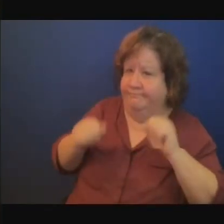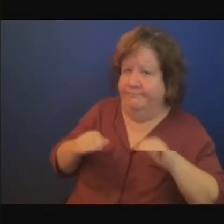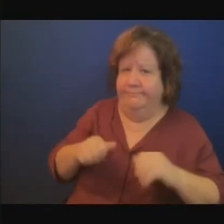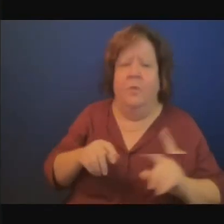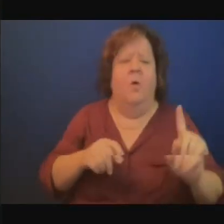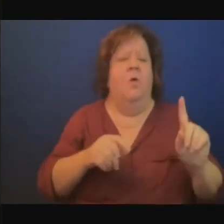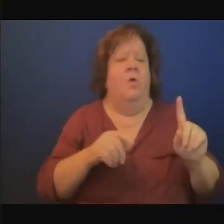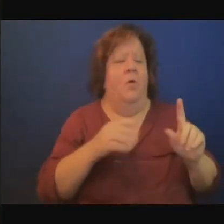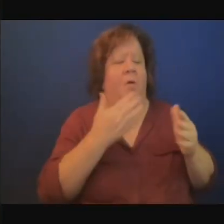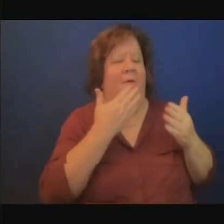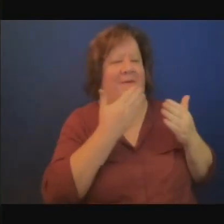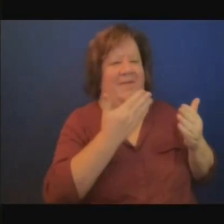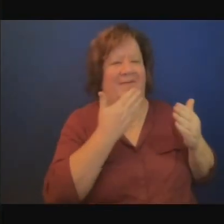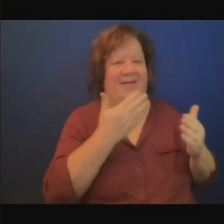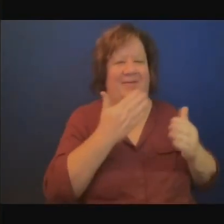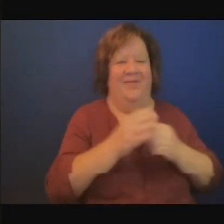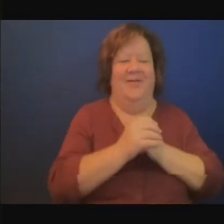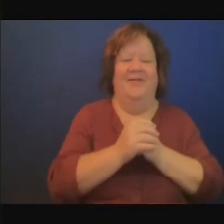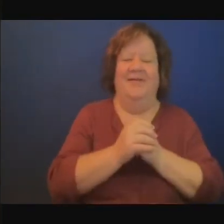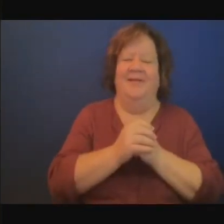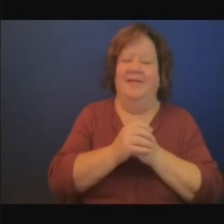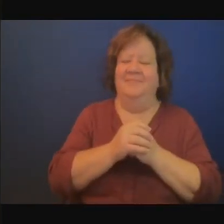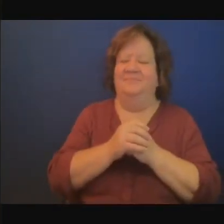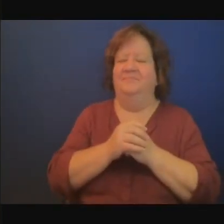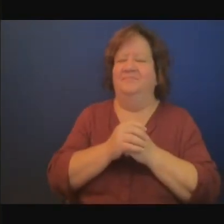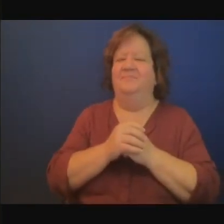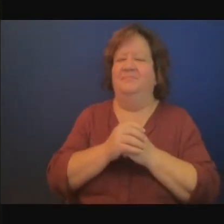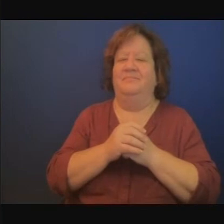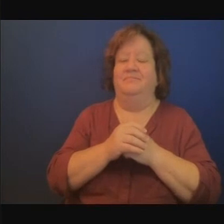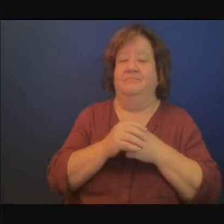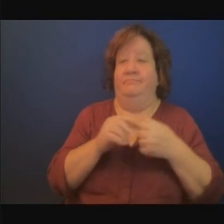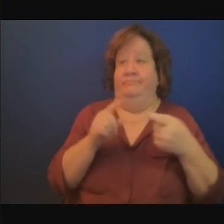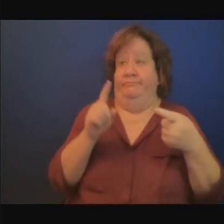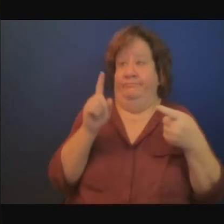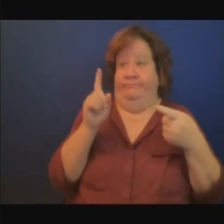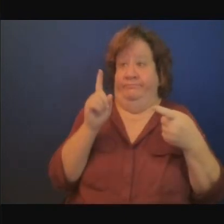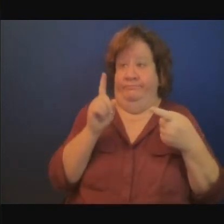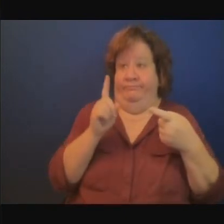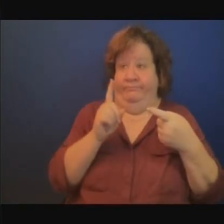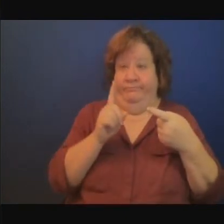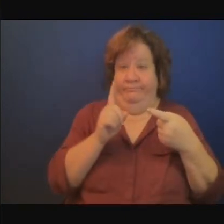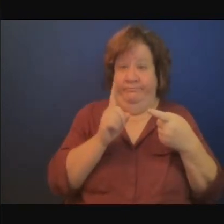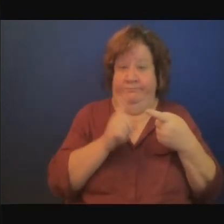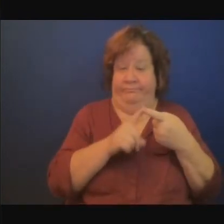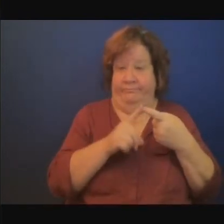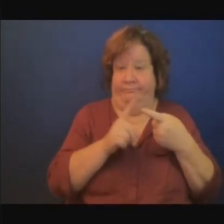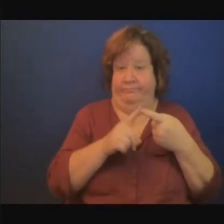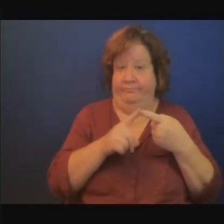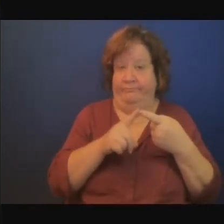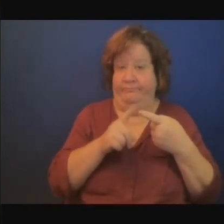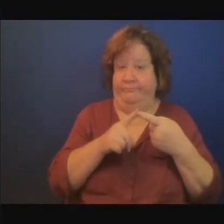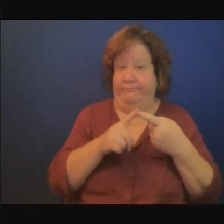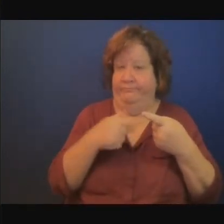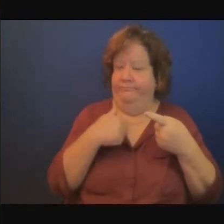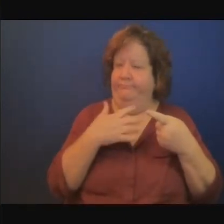je voudrais rebondir sur une initiative qui a été mentionnée